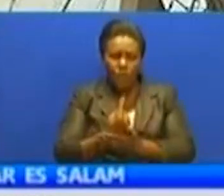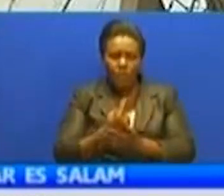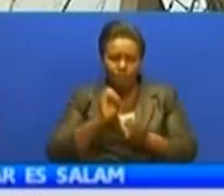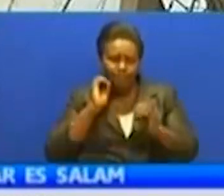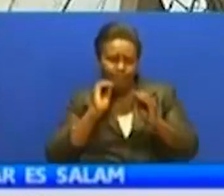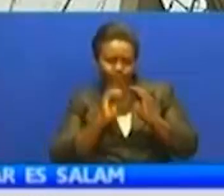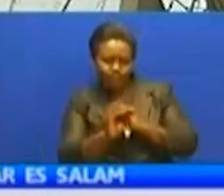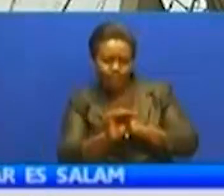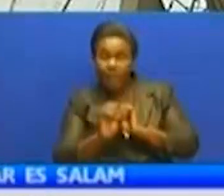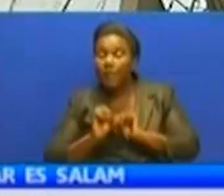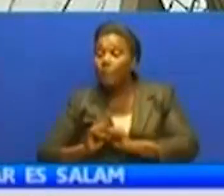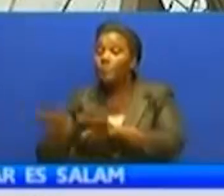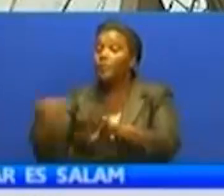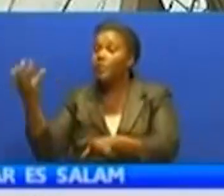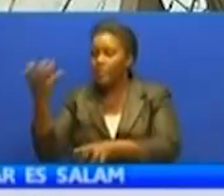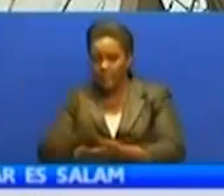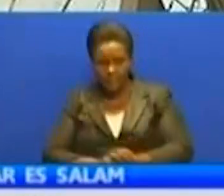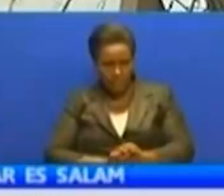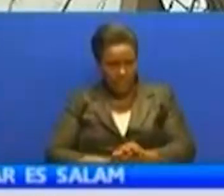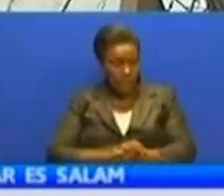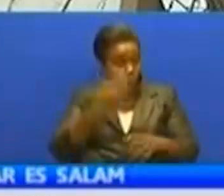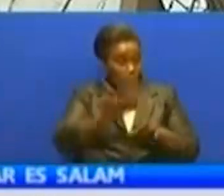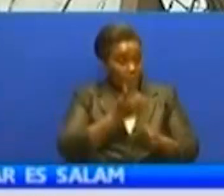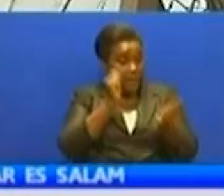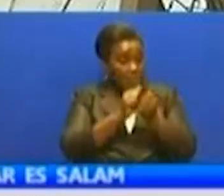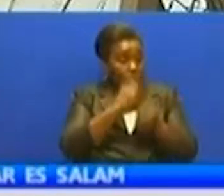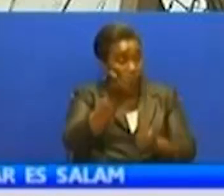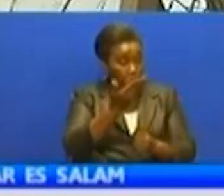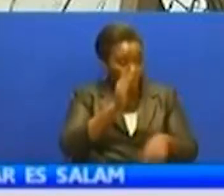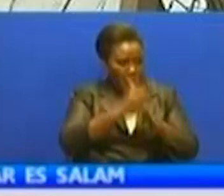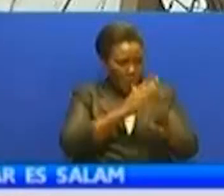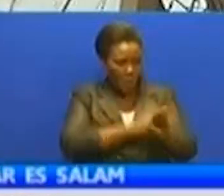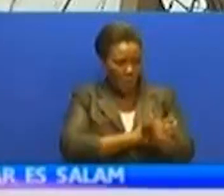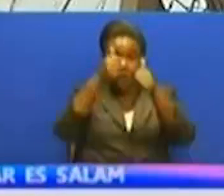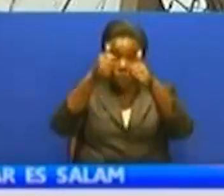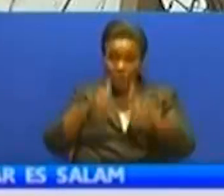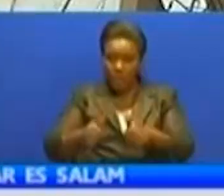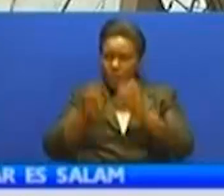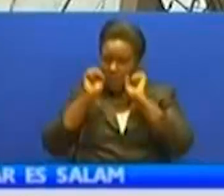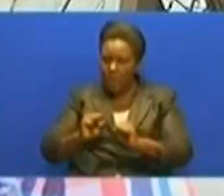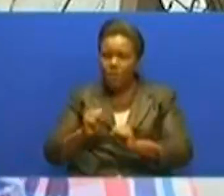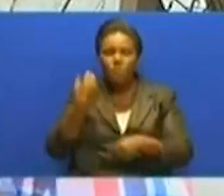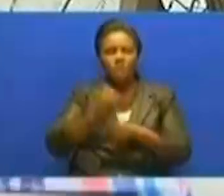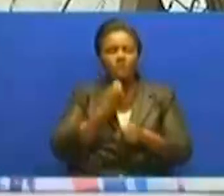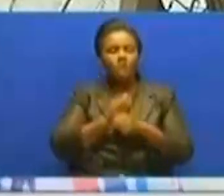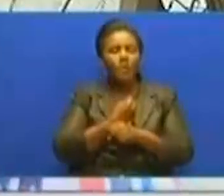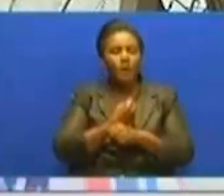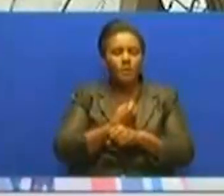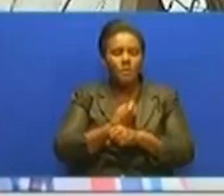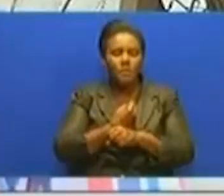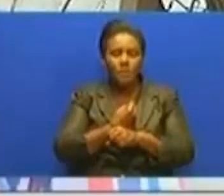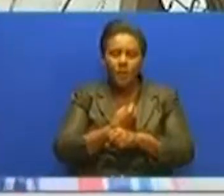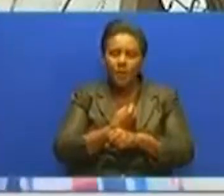Unopo pota jiambo flani, kabla ujali reporti, kabla ujali andika na kulisambaza kwenye jiambo, bazima